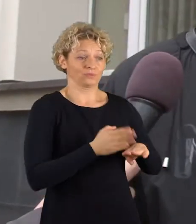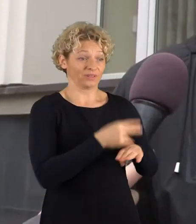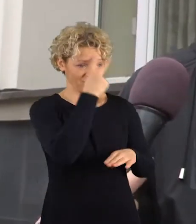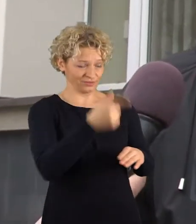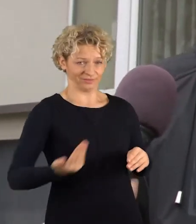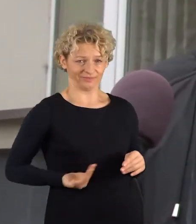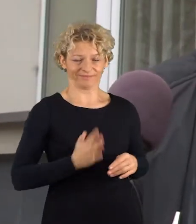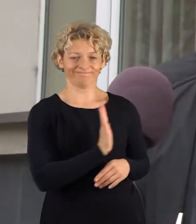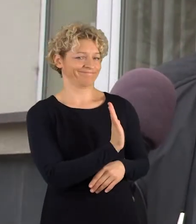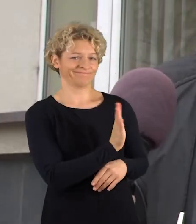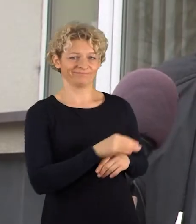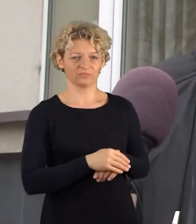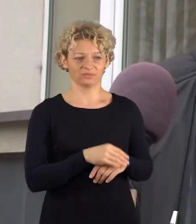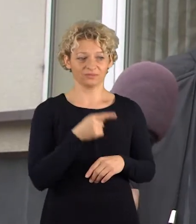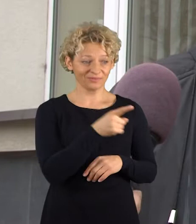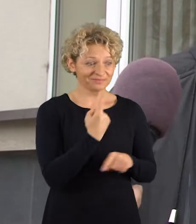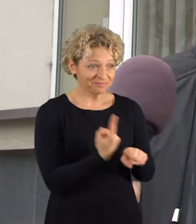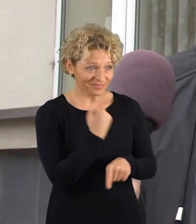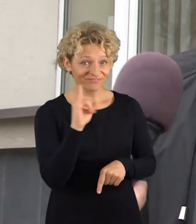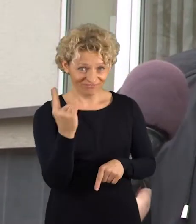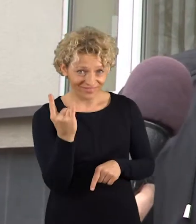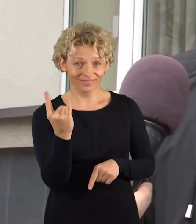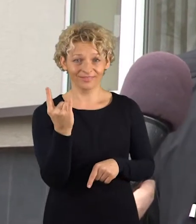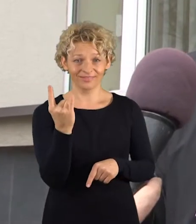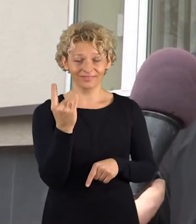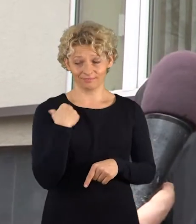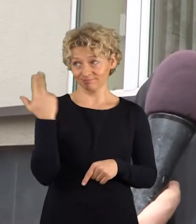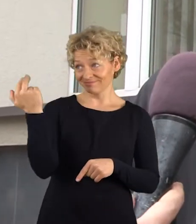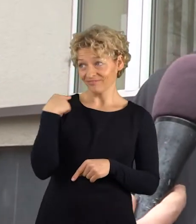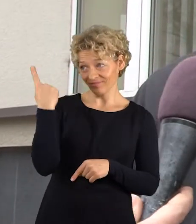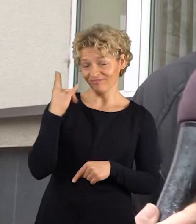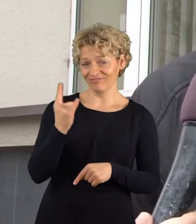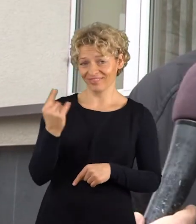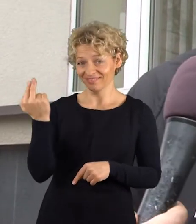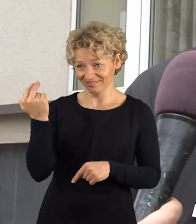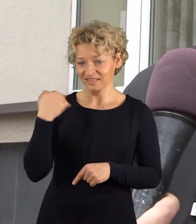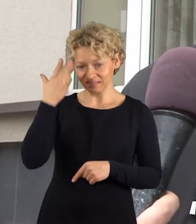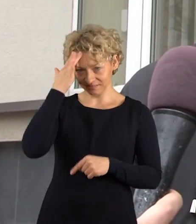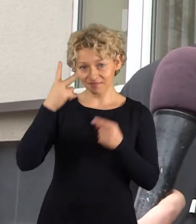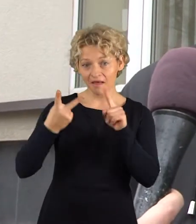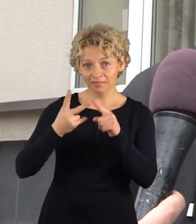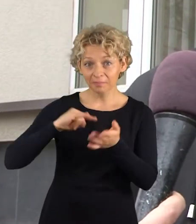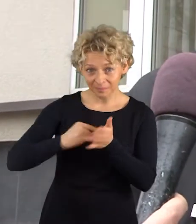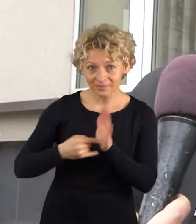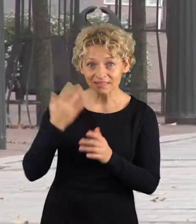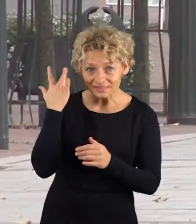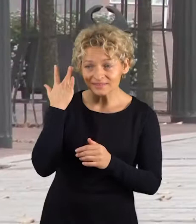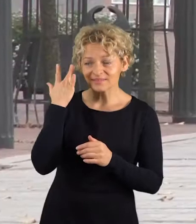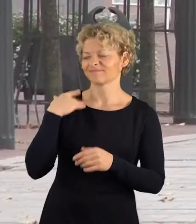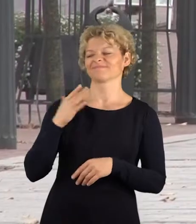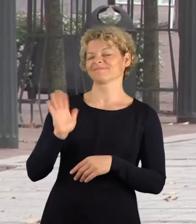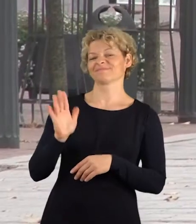Ar jūsų čia pirmas vaikas? Pirmas. Ar dar yra planuose? Nežinau, ne, bent šažiuosim į užsienį, tik ne Lietuvoje.